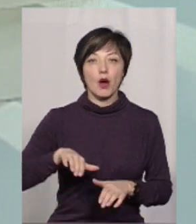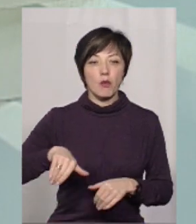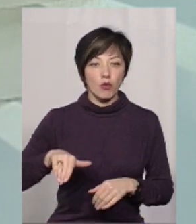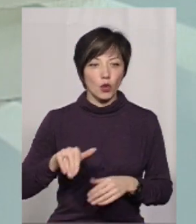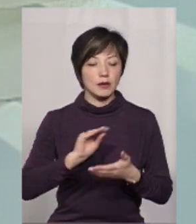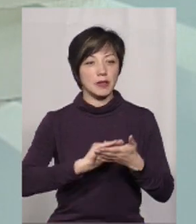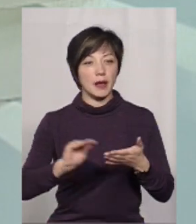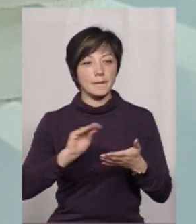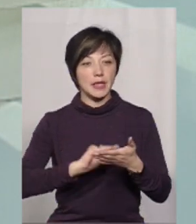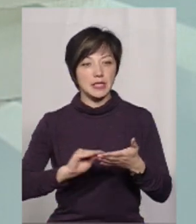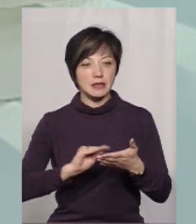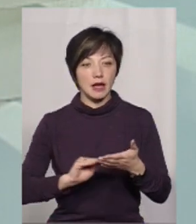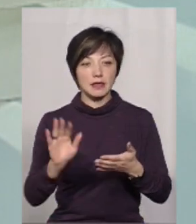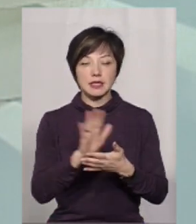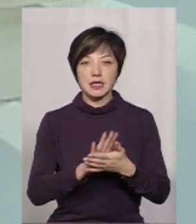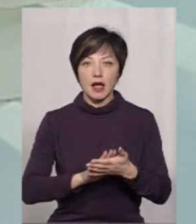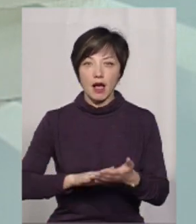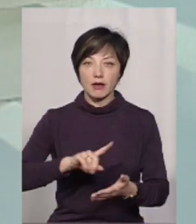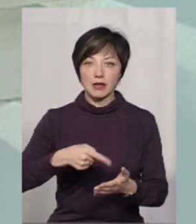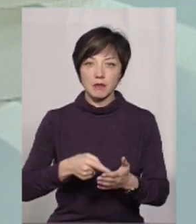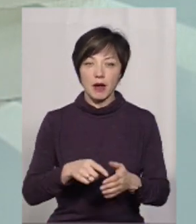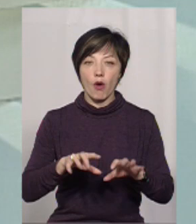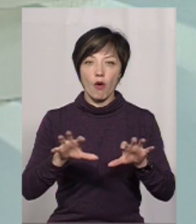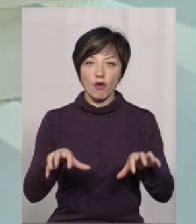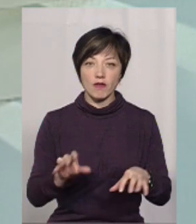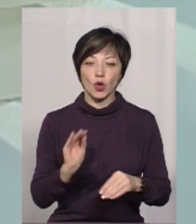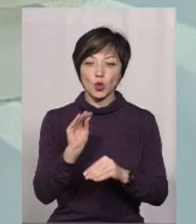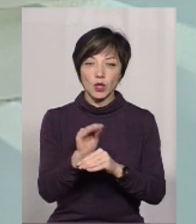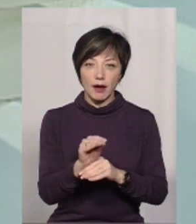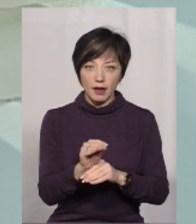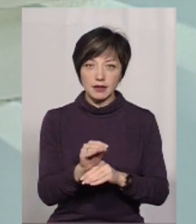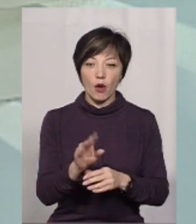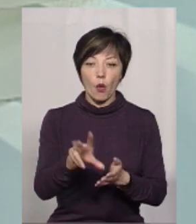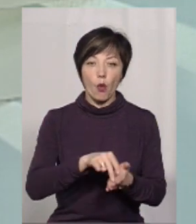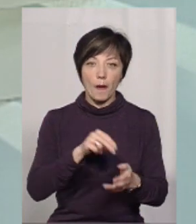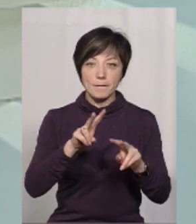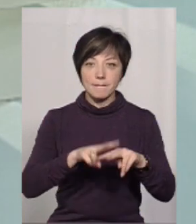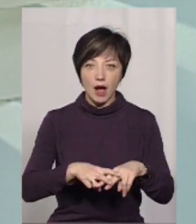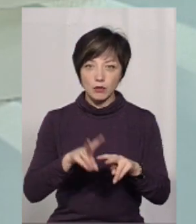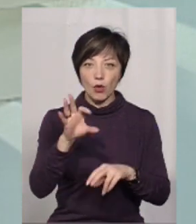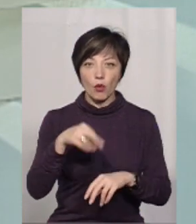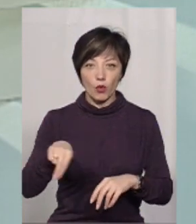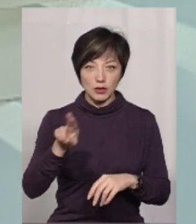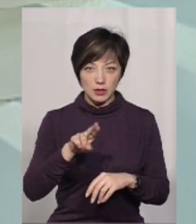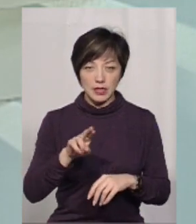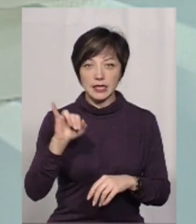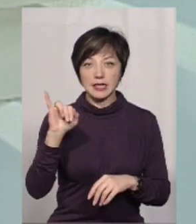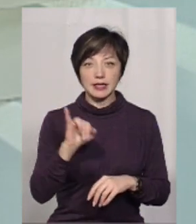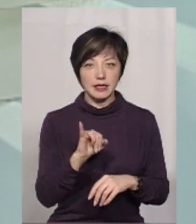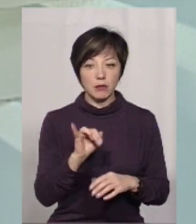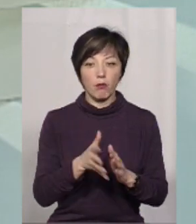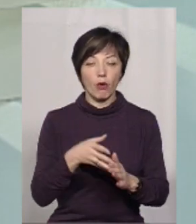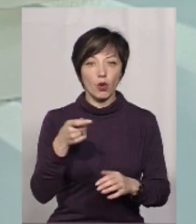Потім написати заяву на ім'я міського голови, додати до цієї заяви ксерокопію паспорта і код. І